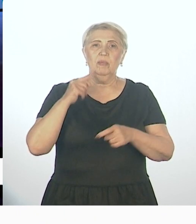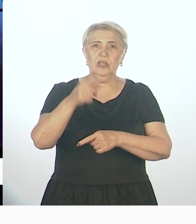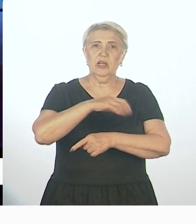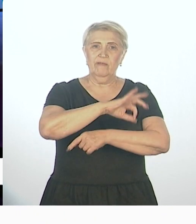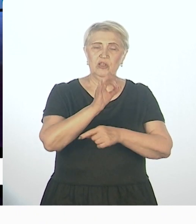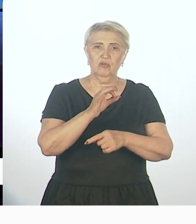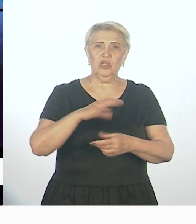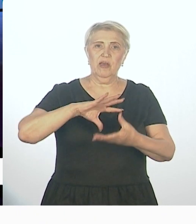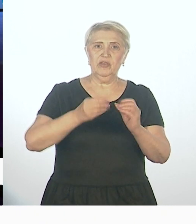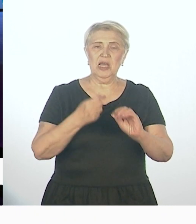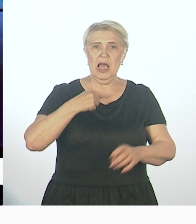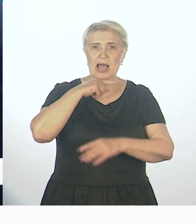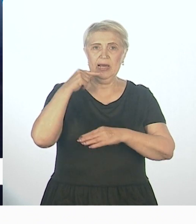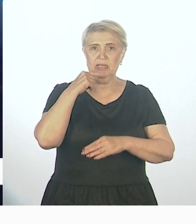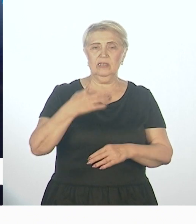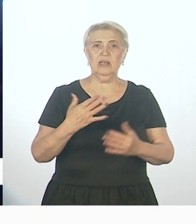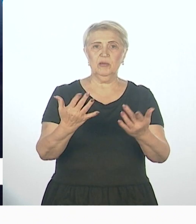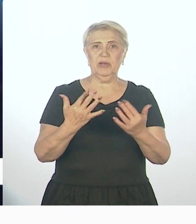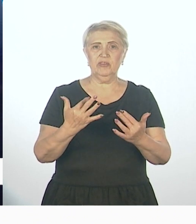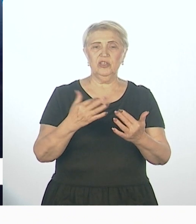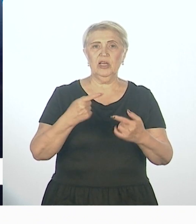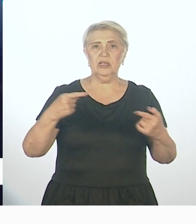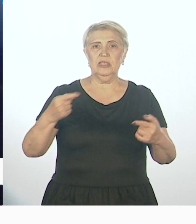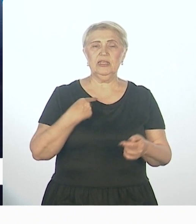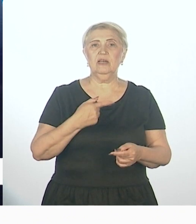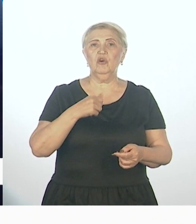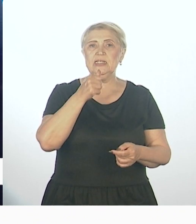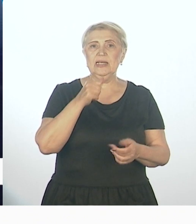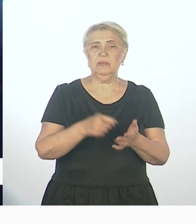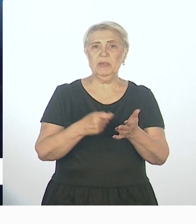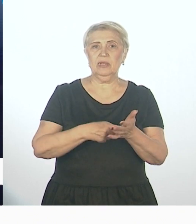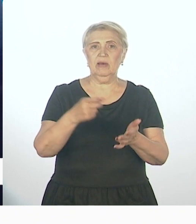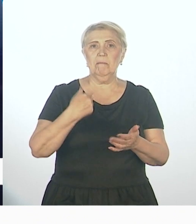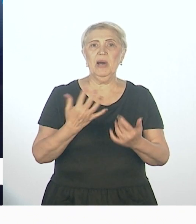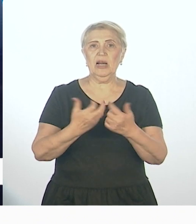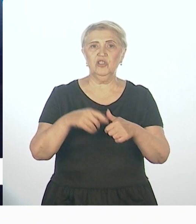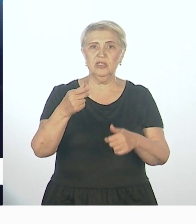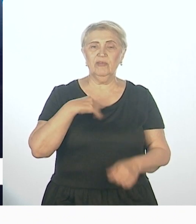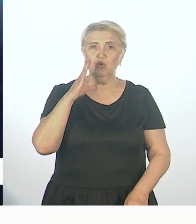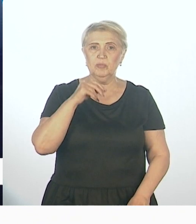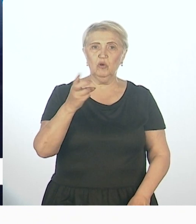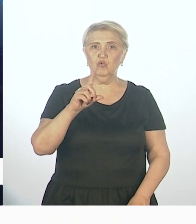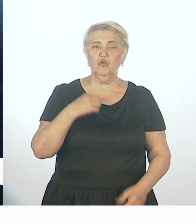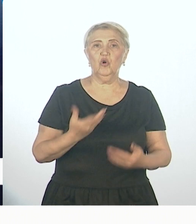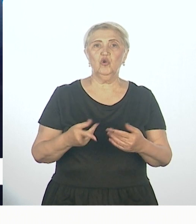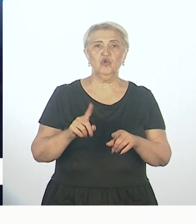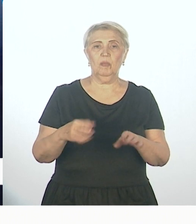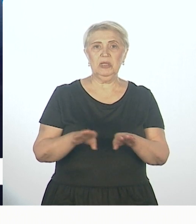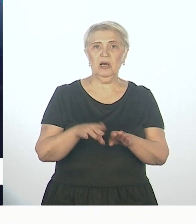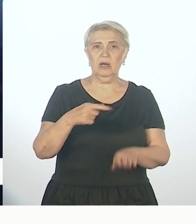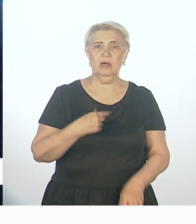Да всероссийский уже не поучастник. Ну, с привлечением всероссийских экспертов. Мы рассчитывали на успех, но что будет настолько успешно,